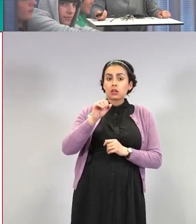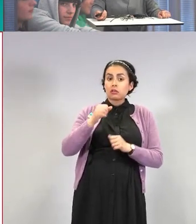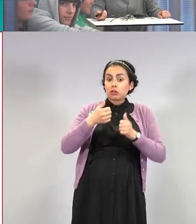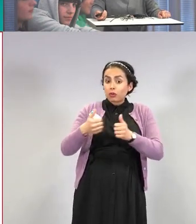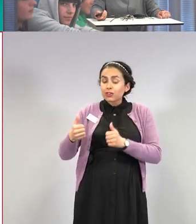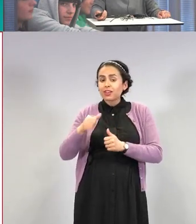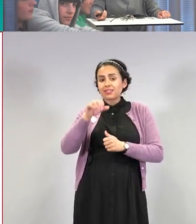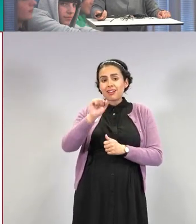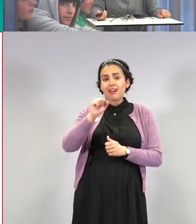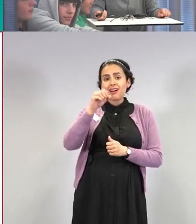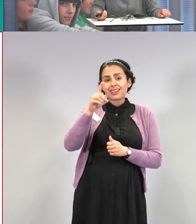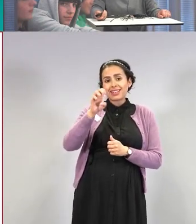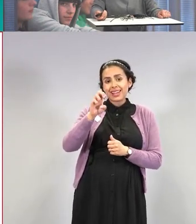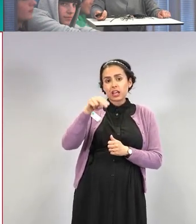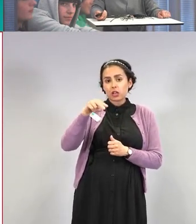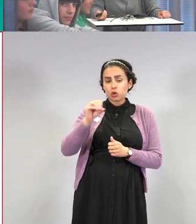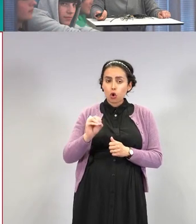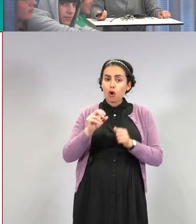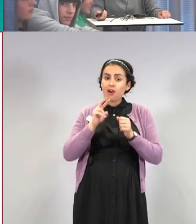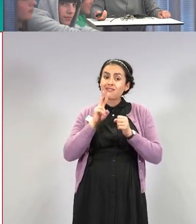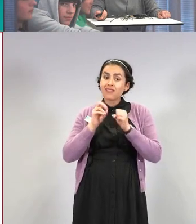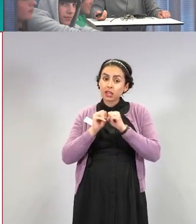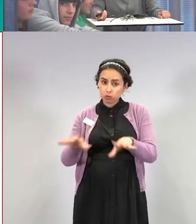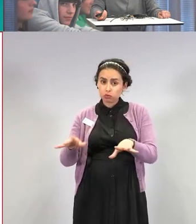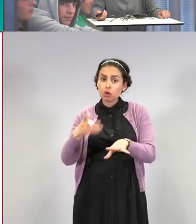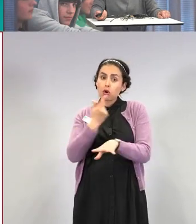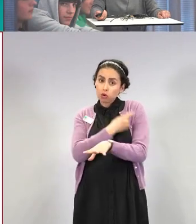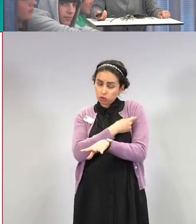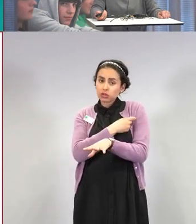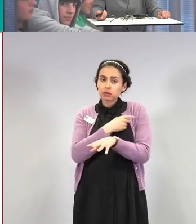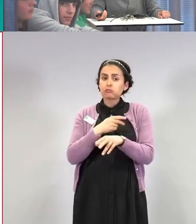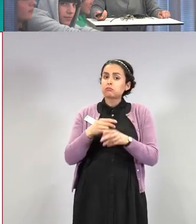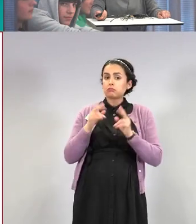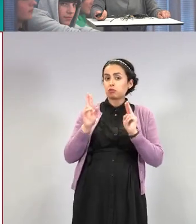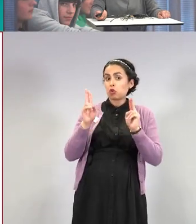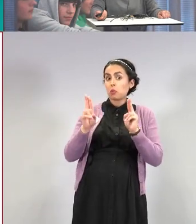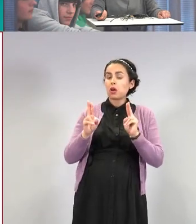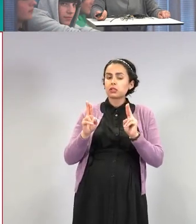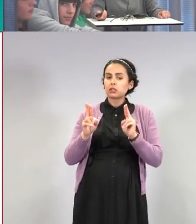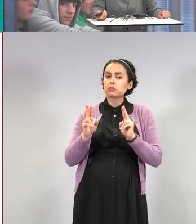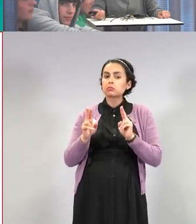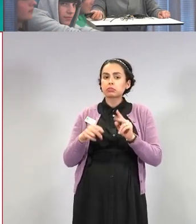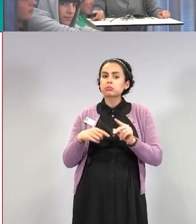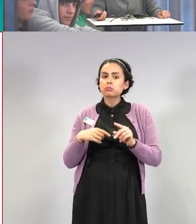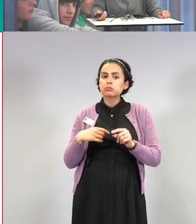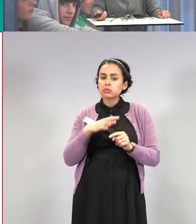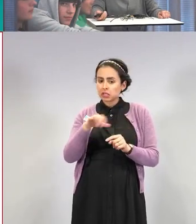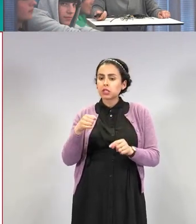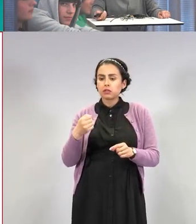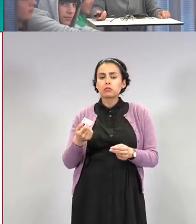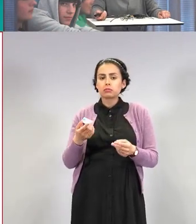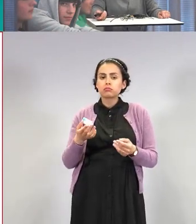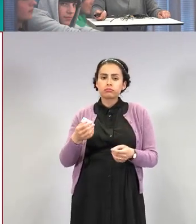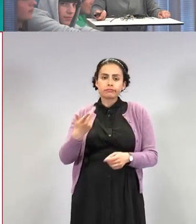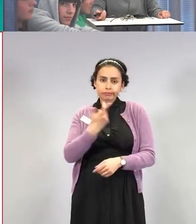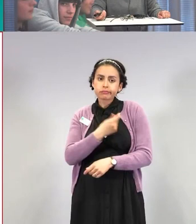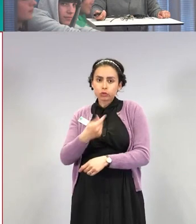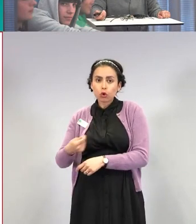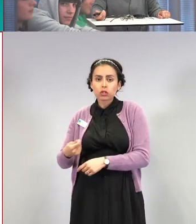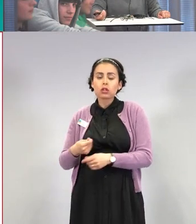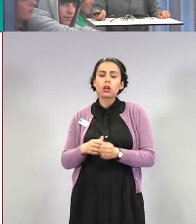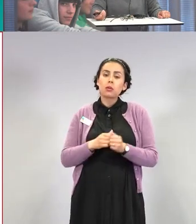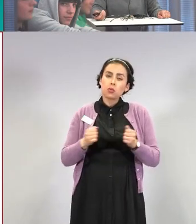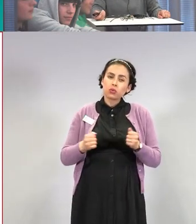samalla lailla kuin muut rokotteet. Ja niihän se ei oikeastaan enää Suomessa ollut. se viide todennäköisesti on tuosta paljon pienempi. Eli